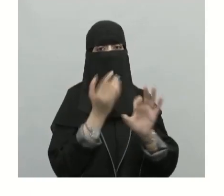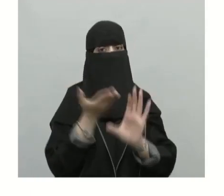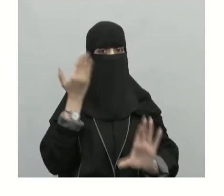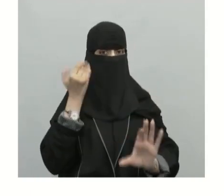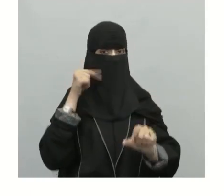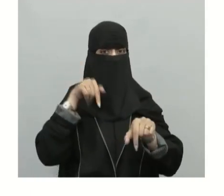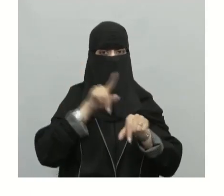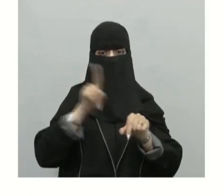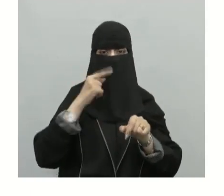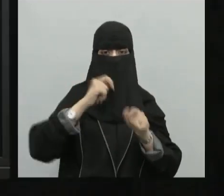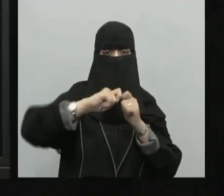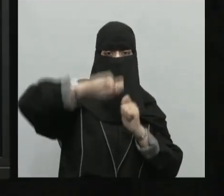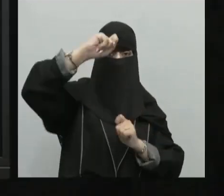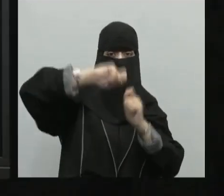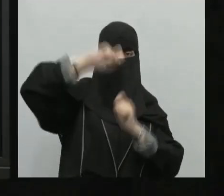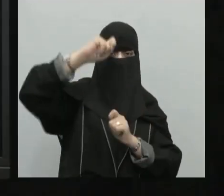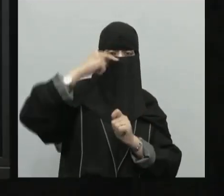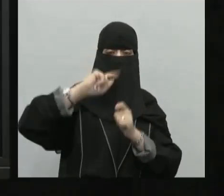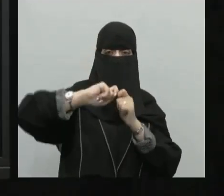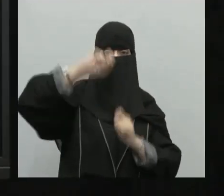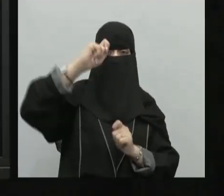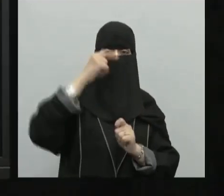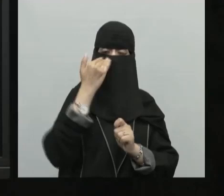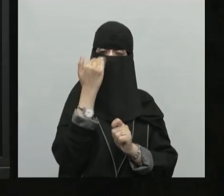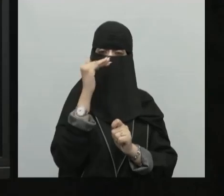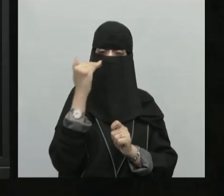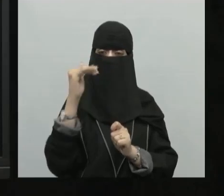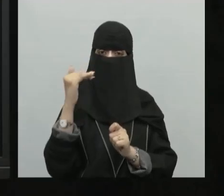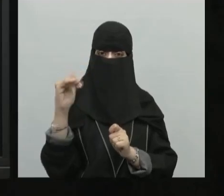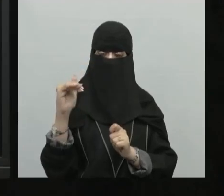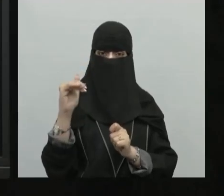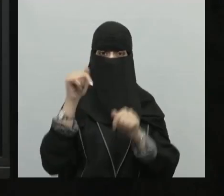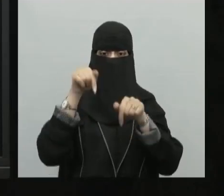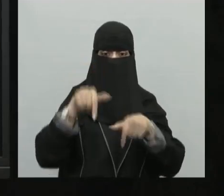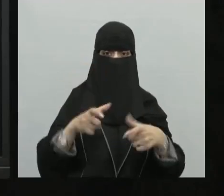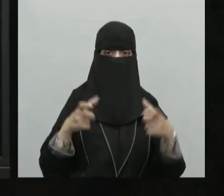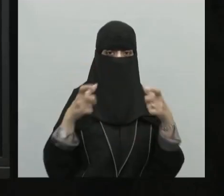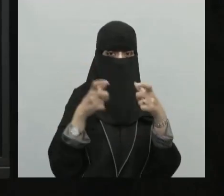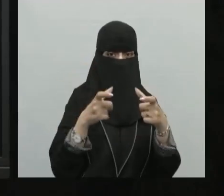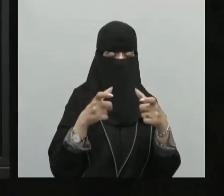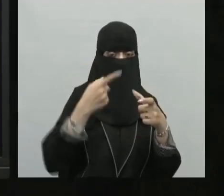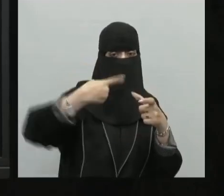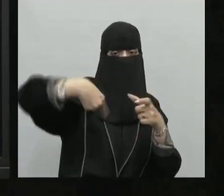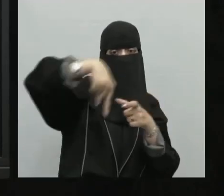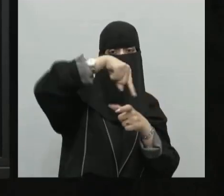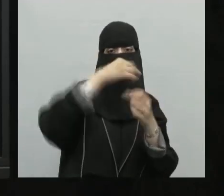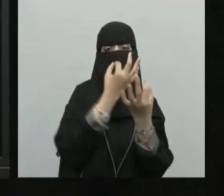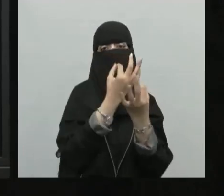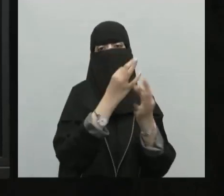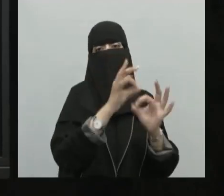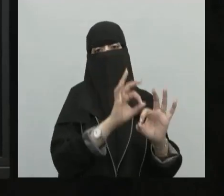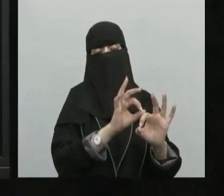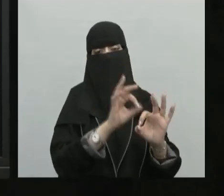خطوط الطول خطوط الطول عبارة عن خطوط أو أنصاف دوائر عبارة عن أنصاف دوائر